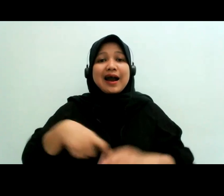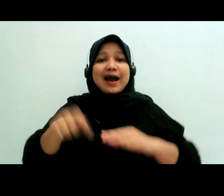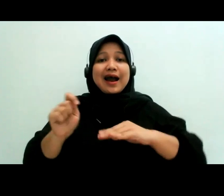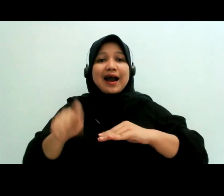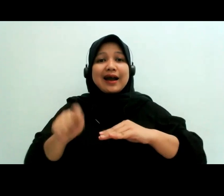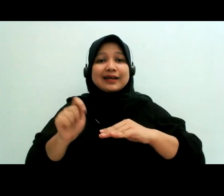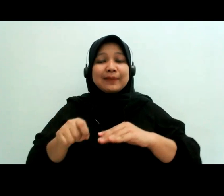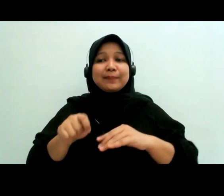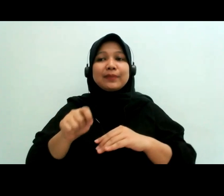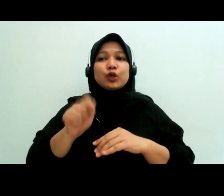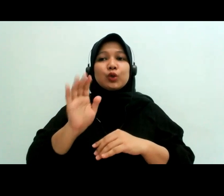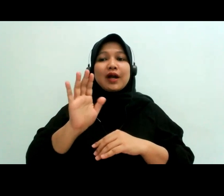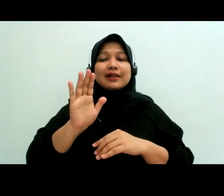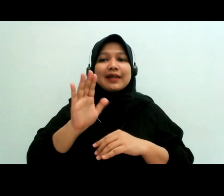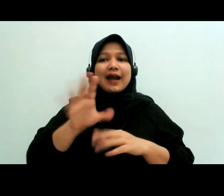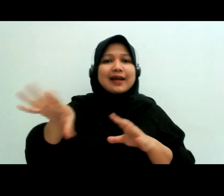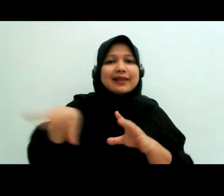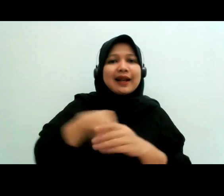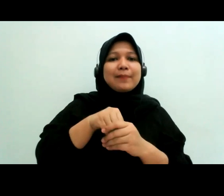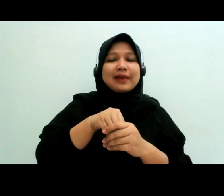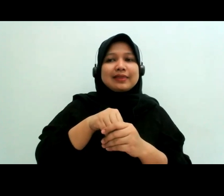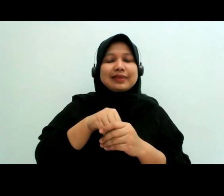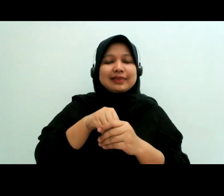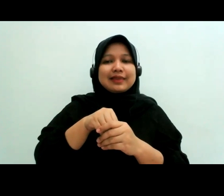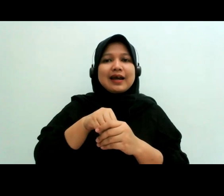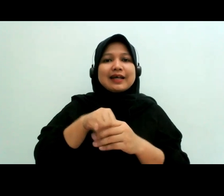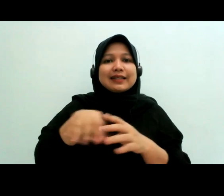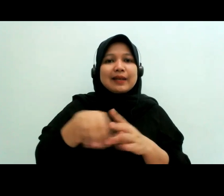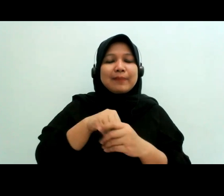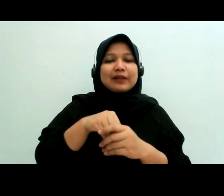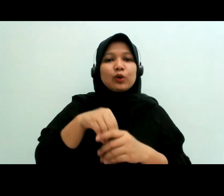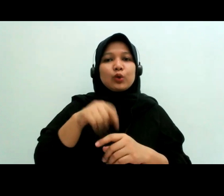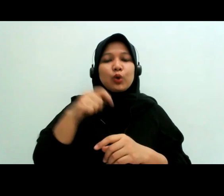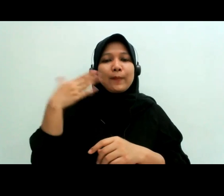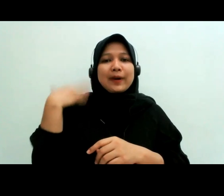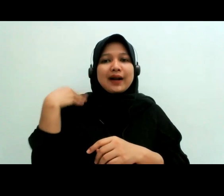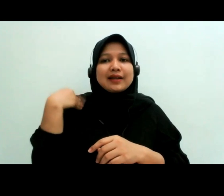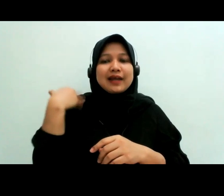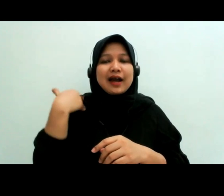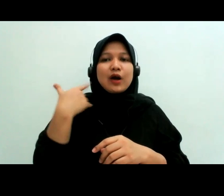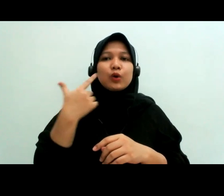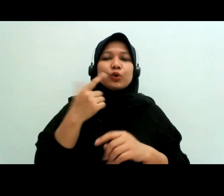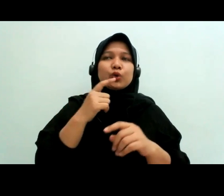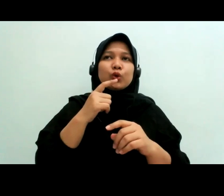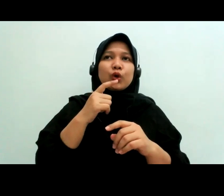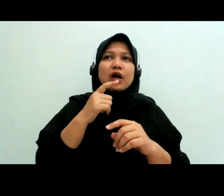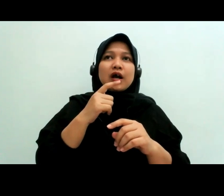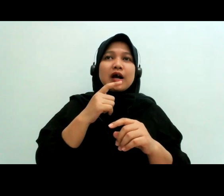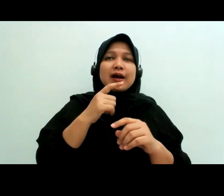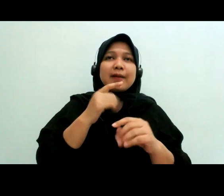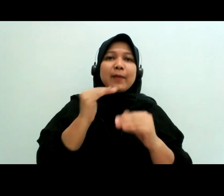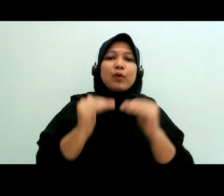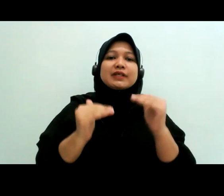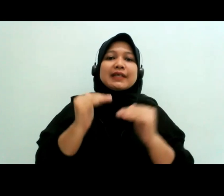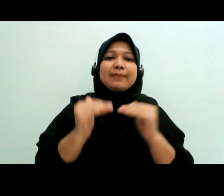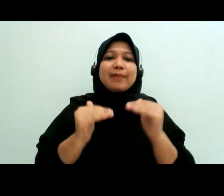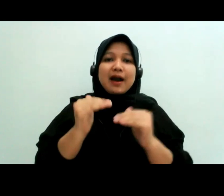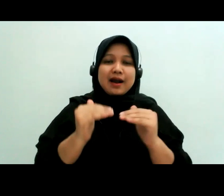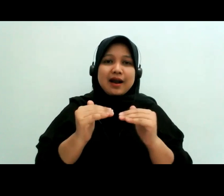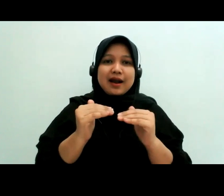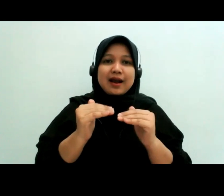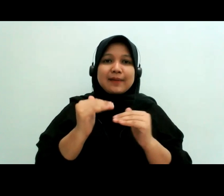mengambil peran untuk menyeimbangkan antara peraturan yang diskriminatif itu misalnya dengan perlindungan hak